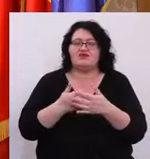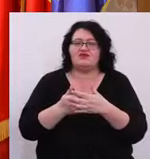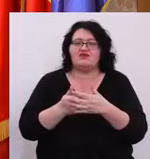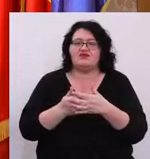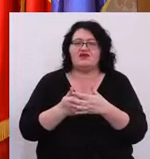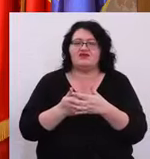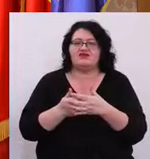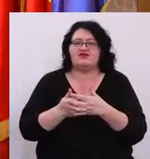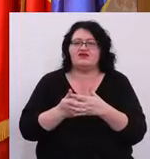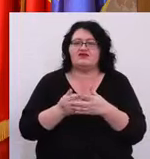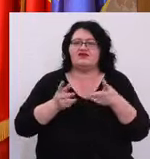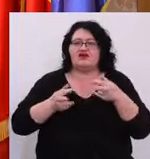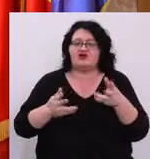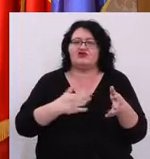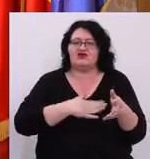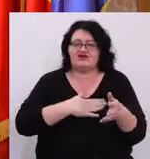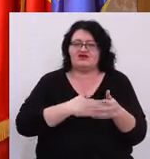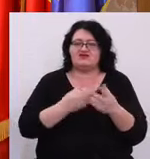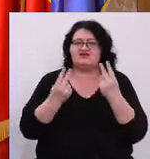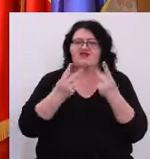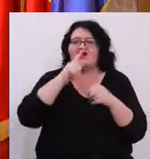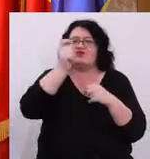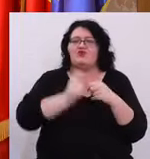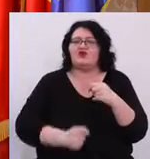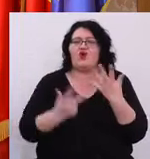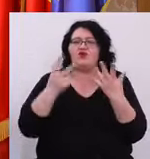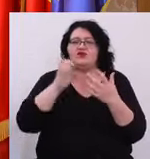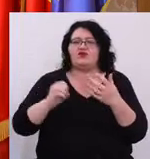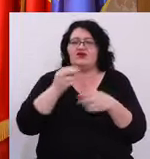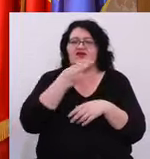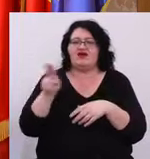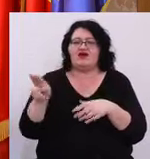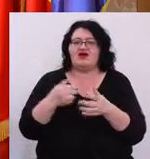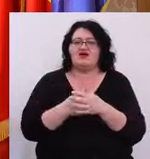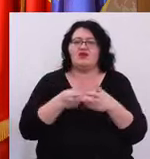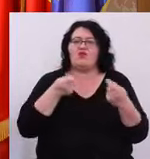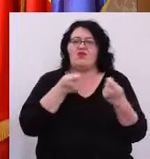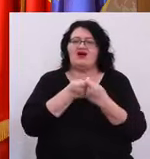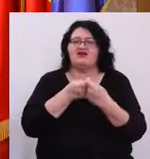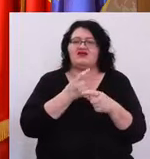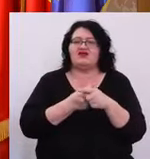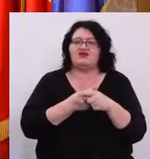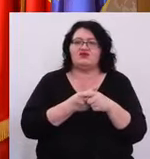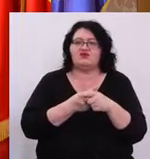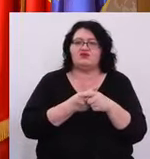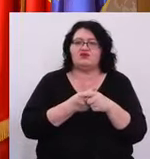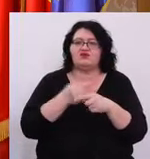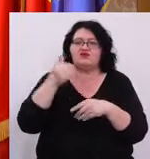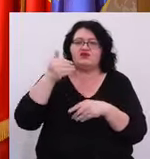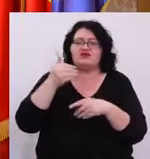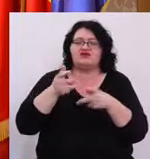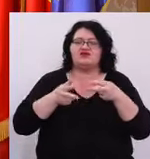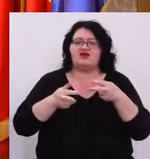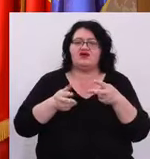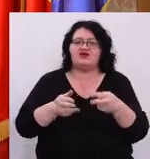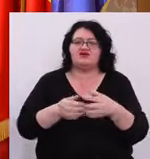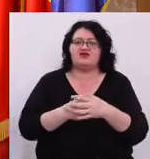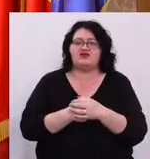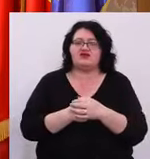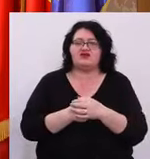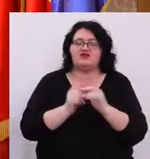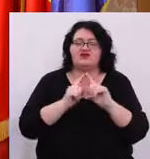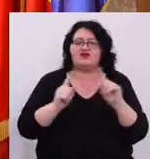cancerului de sân. Proiect în valoare de 8 milioane de euro în parteneriat cu Institutul Oncologic